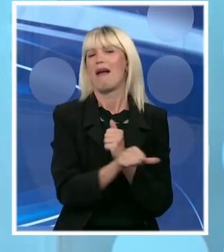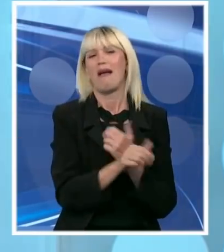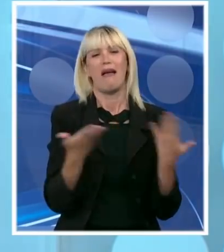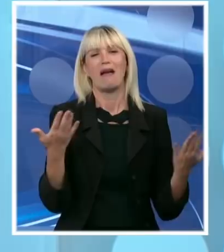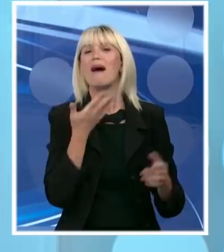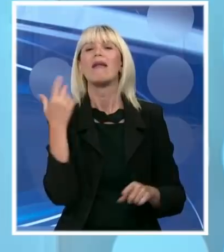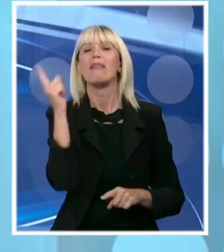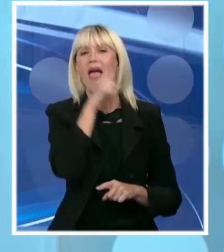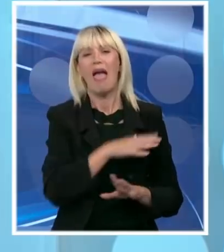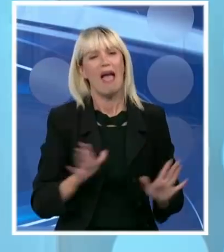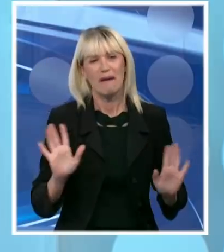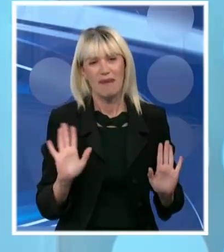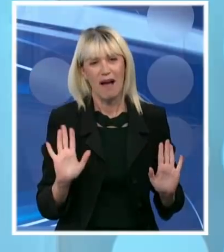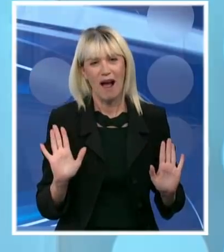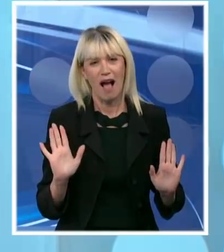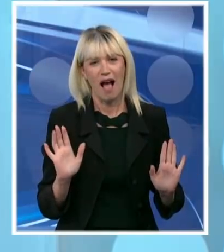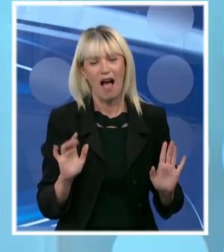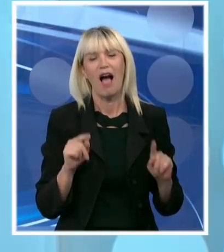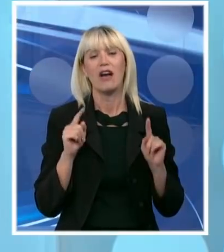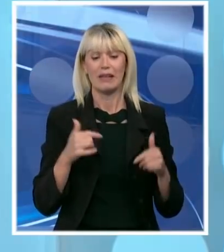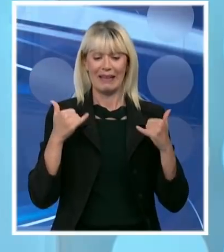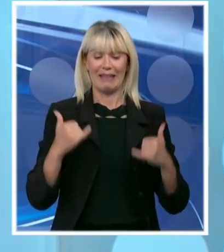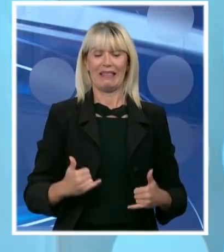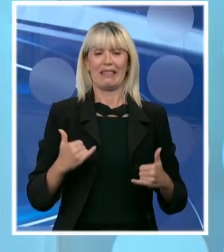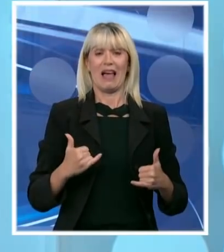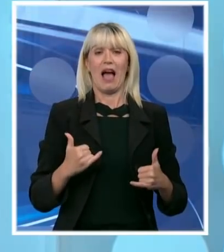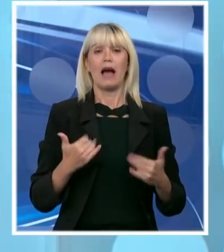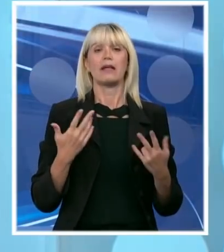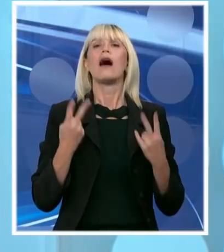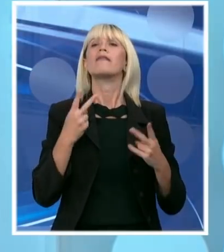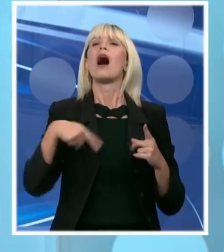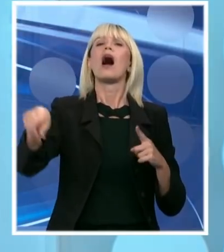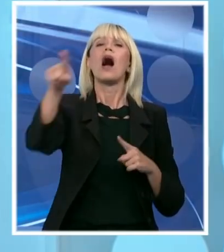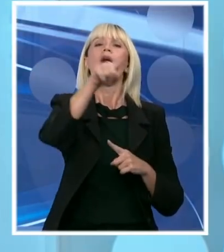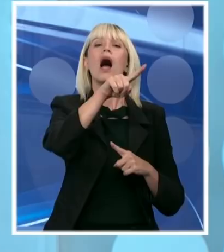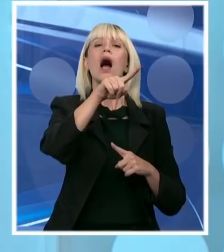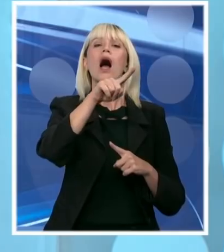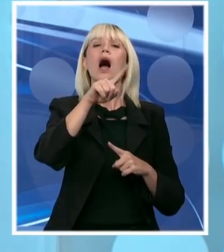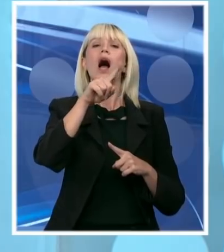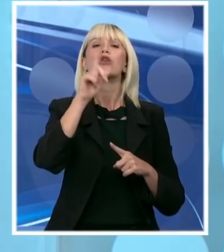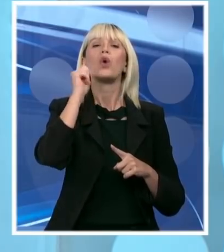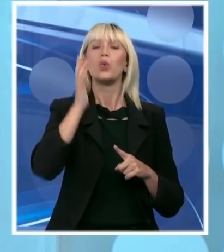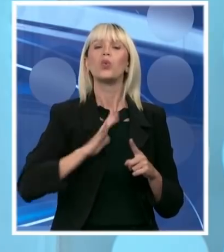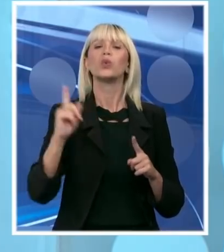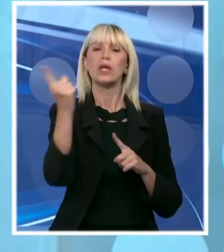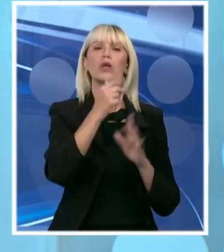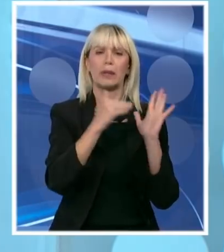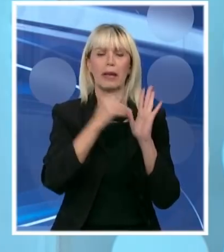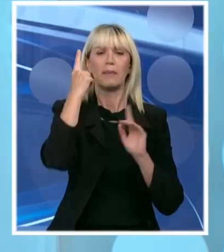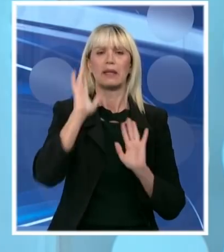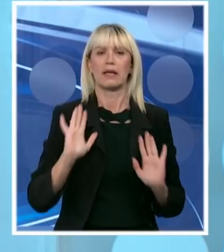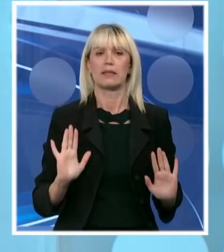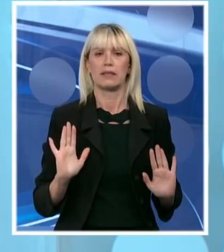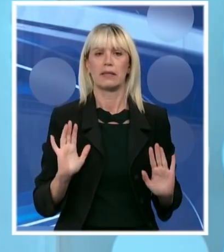nema tu ni laži, neistina, niti bilo čega drugog. Mi smo danas, važno je da ljudi znaju, ali ću govoriti o svem onome